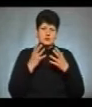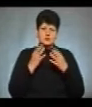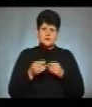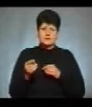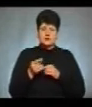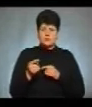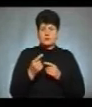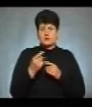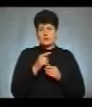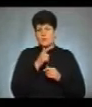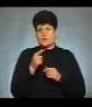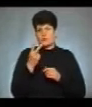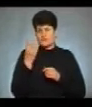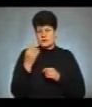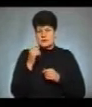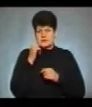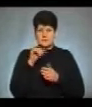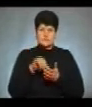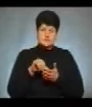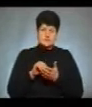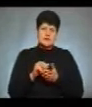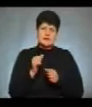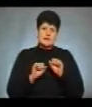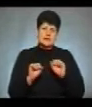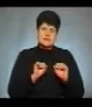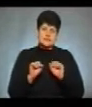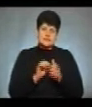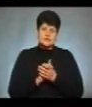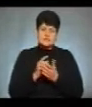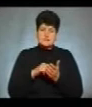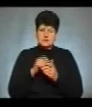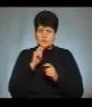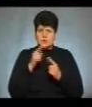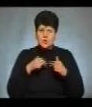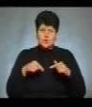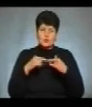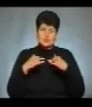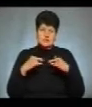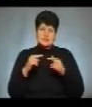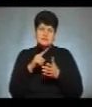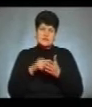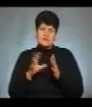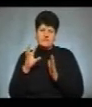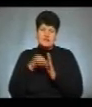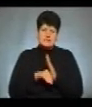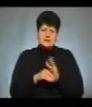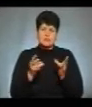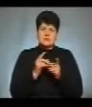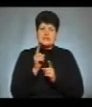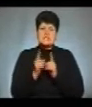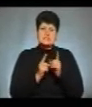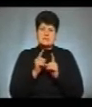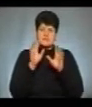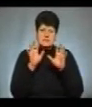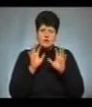протягом двох днів. Завтра будуть виступи керівників Асоціації міст України, круглі столи з питань внесення необхідних змін у законодавство